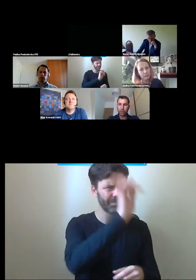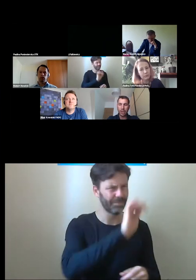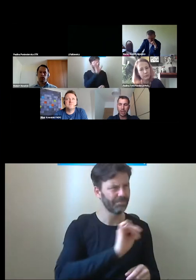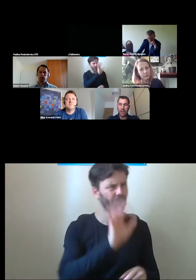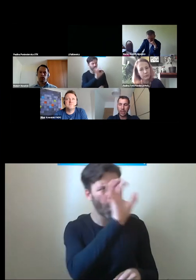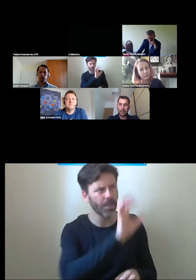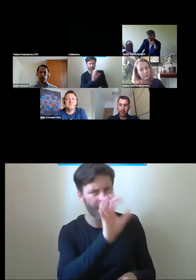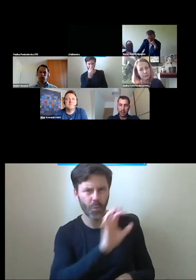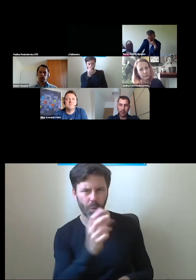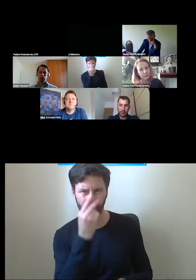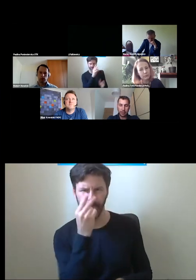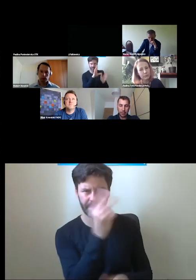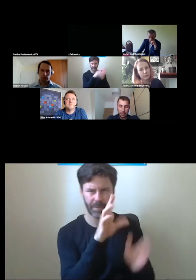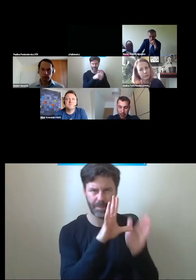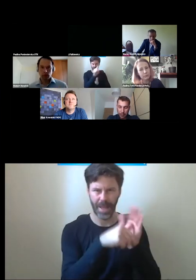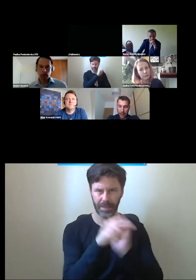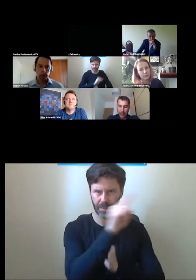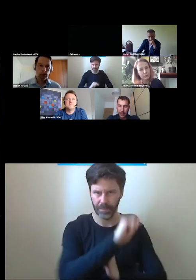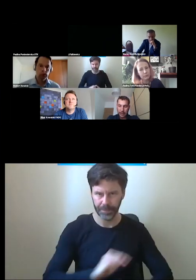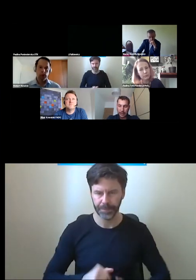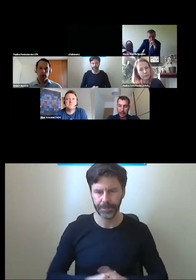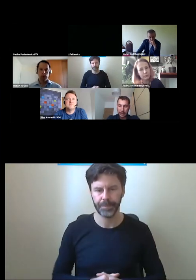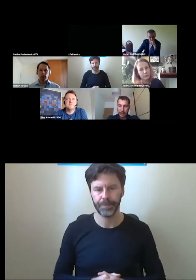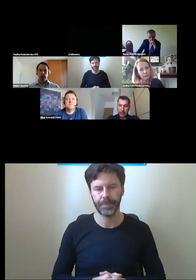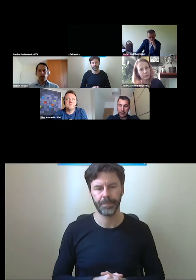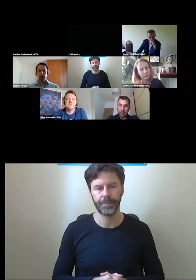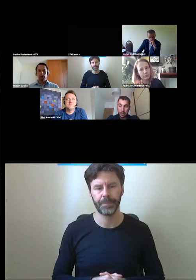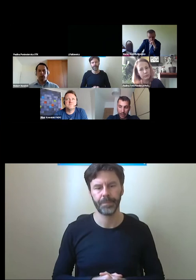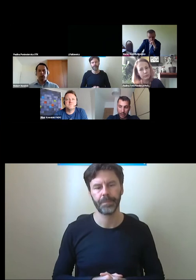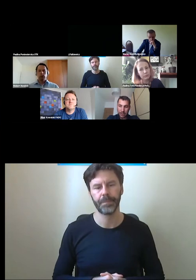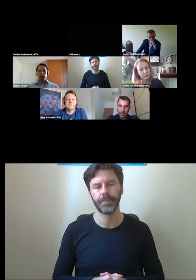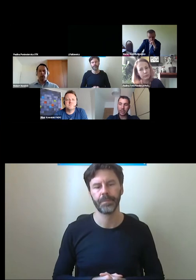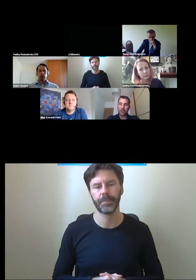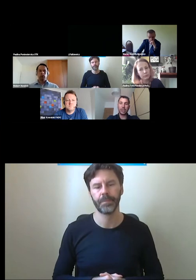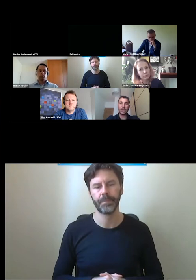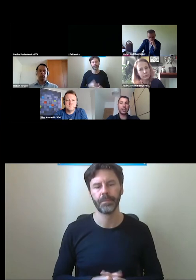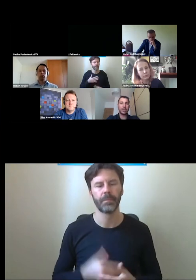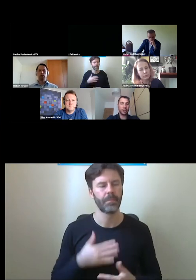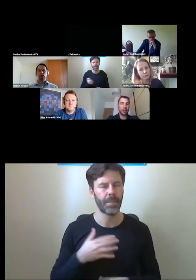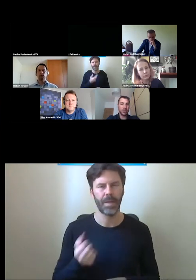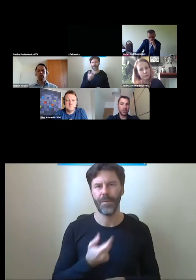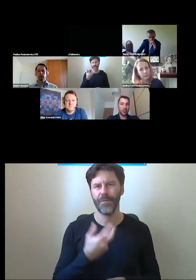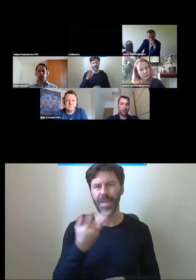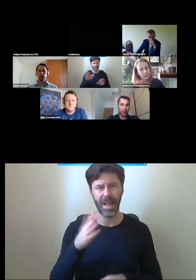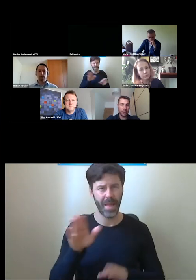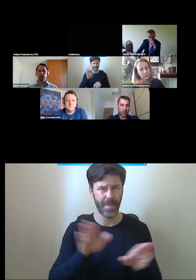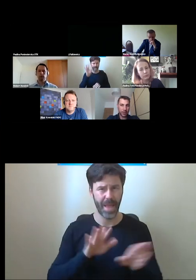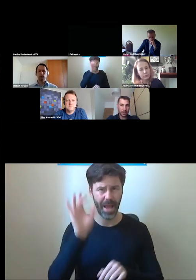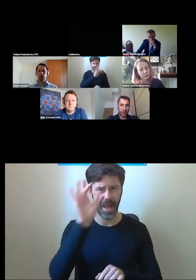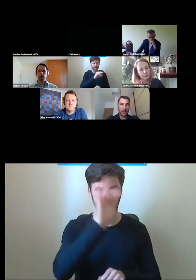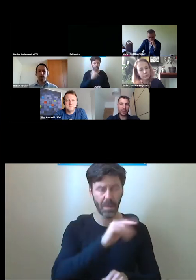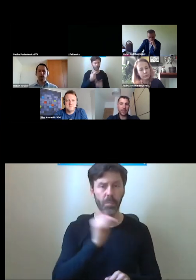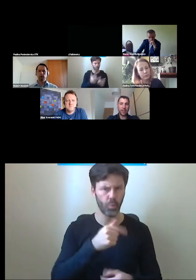Otóż mamy wiele miejsc, gdzie należy te urządzenia dźwigowe